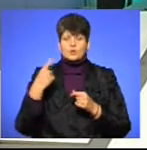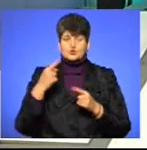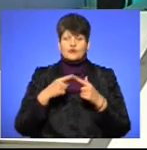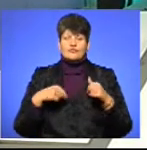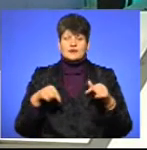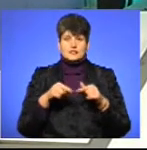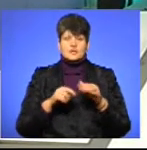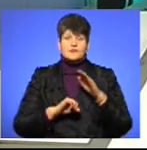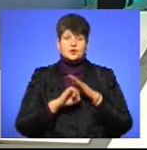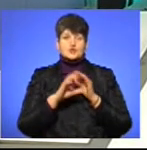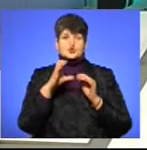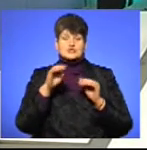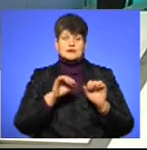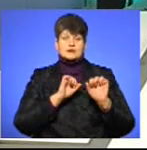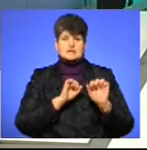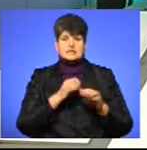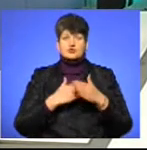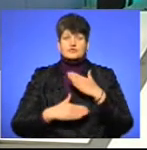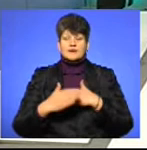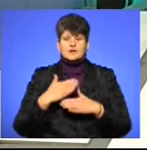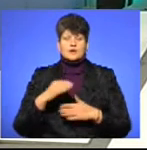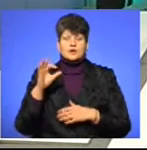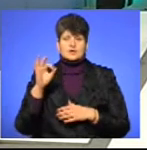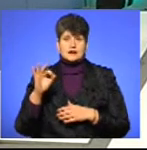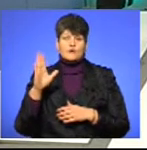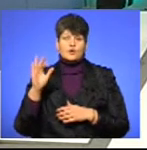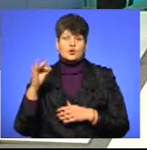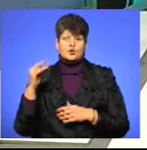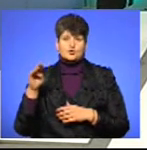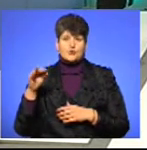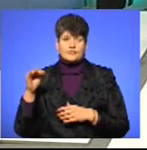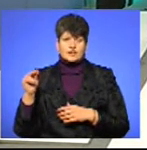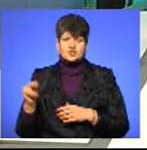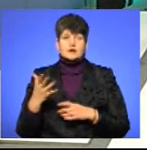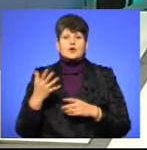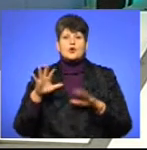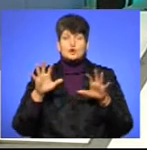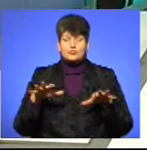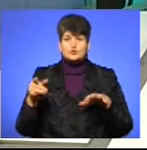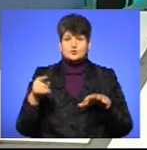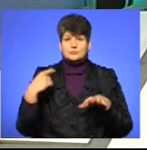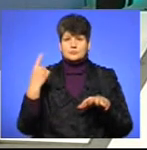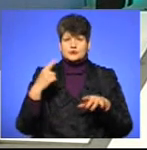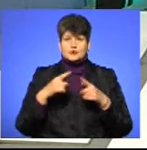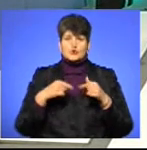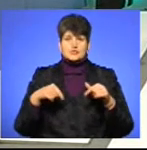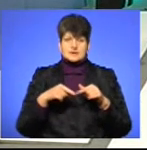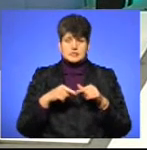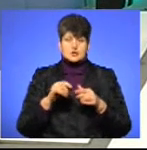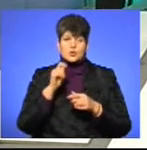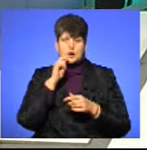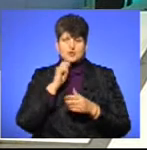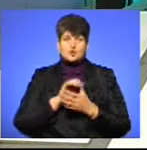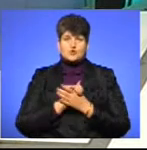відділення Фонду соціального захисту інвалідів та Олегом Войтовичем, головою Тернопільської обласної організації Українського товариства сліпих.